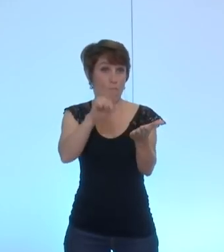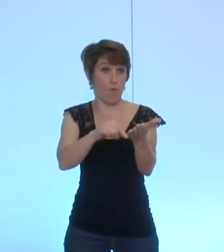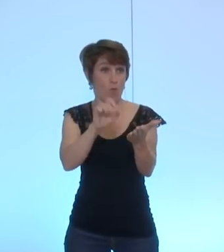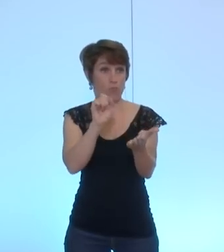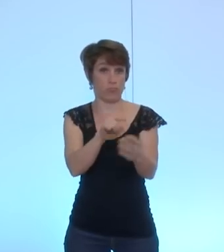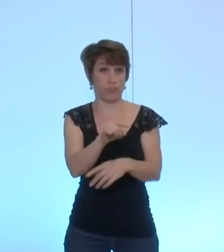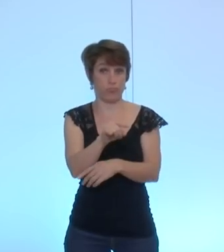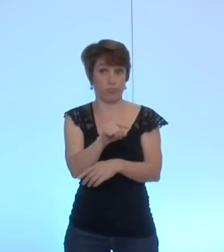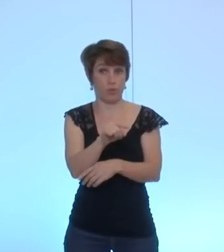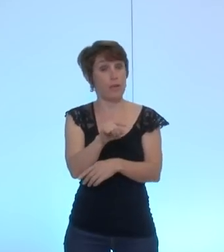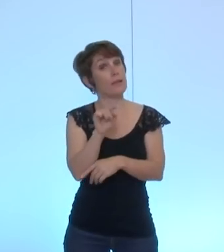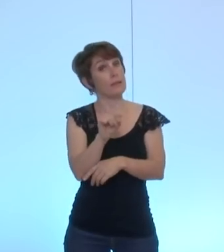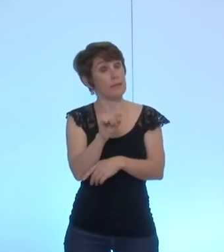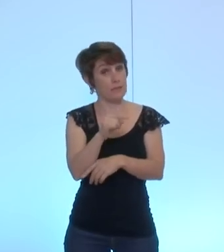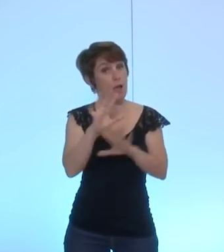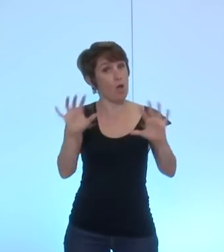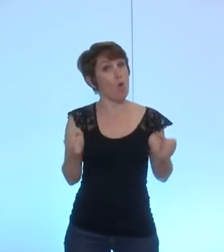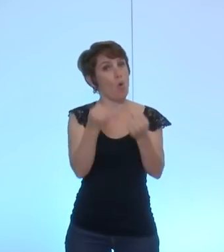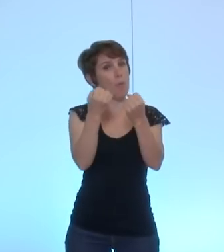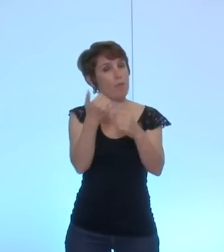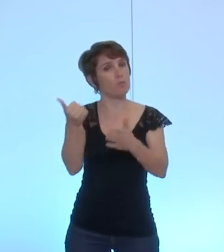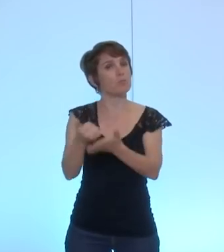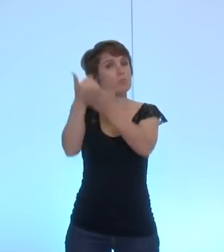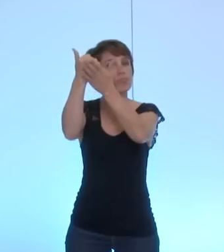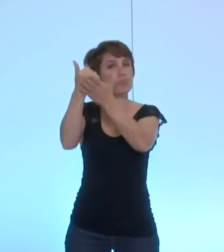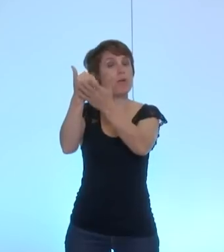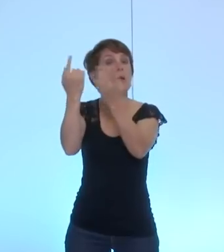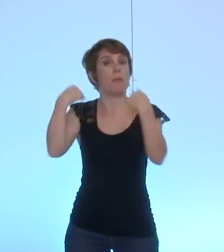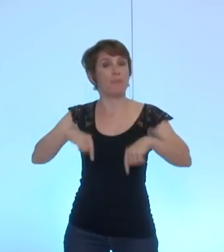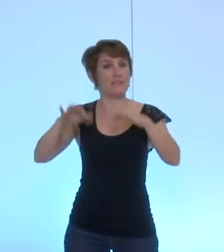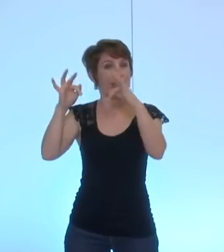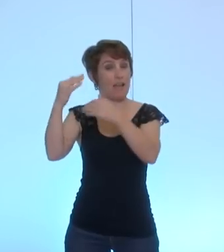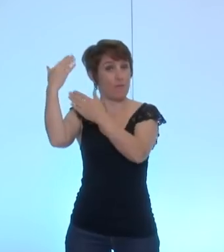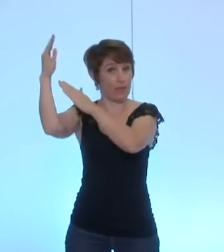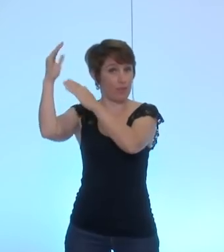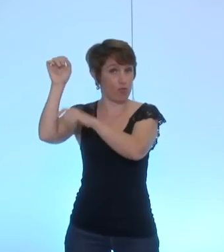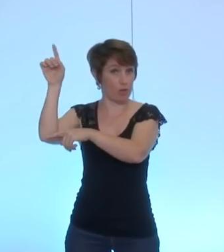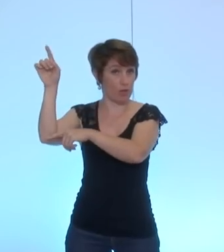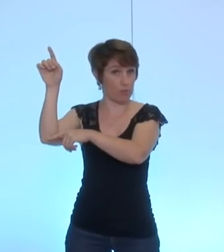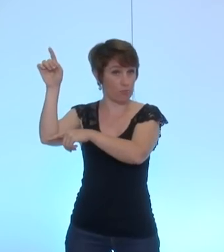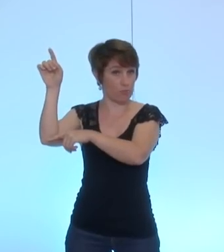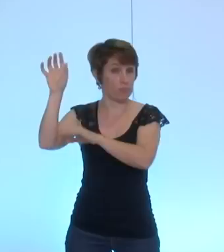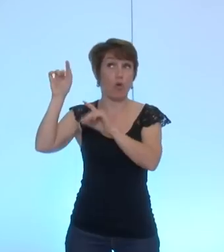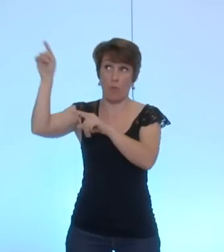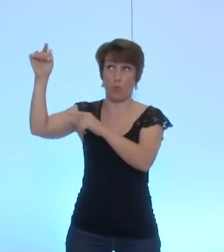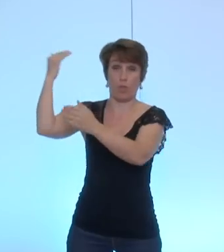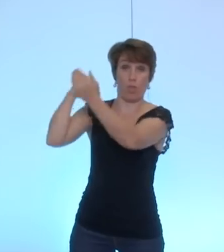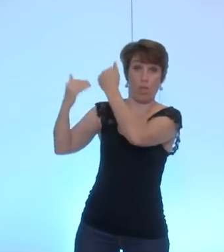encore une fois à une compétence régalienne du ministère des affaires étrangères c'est un appel vous l'avez rappelé